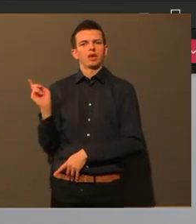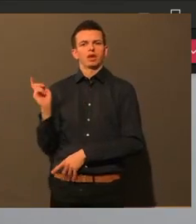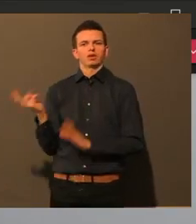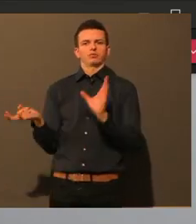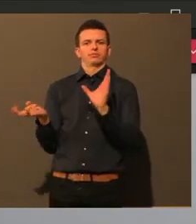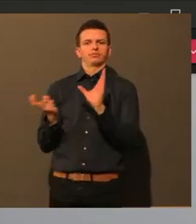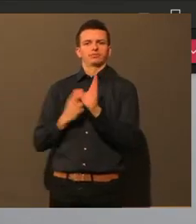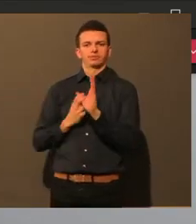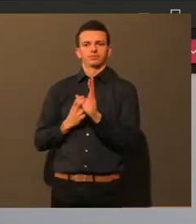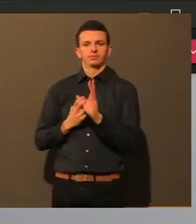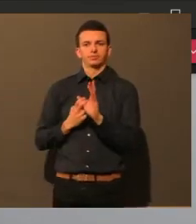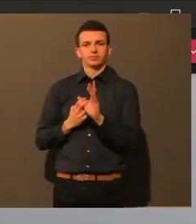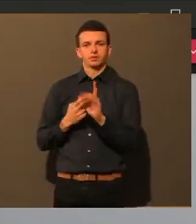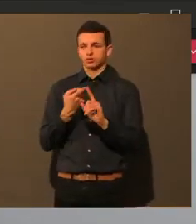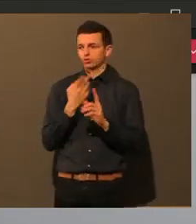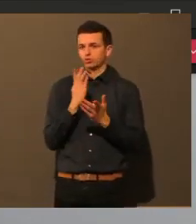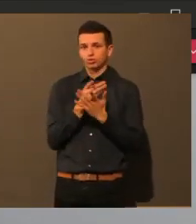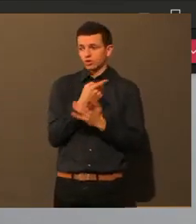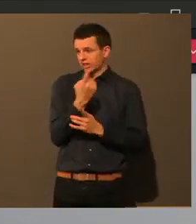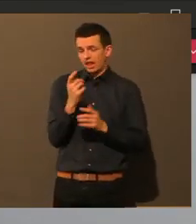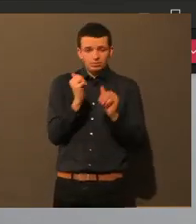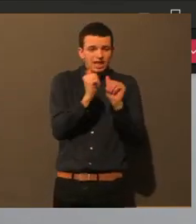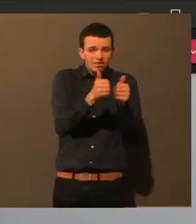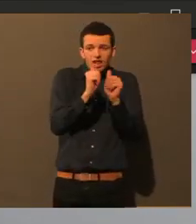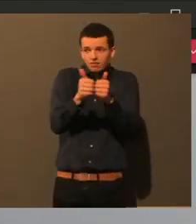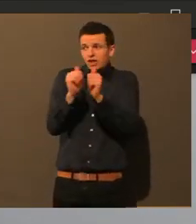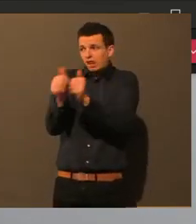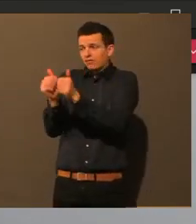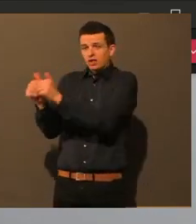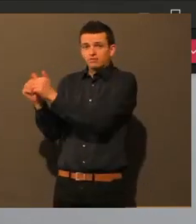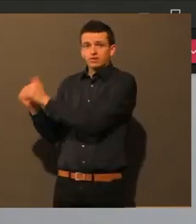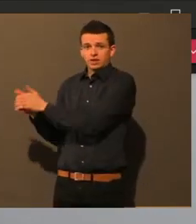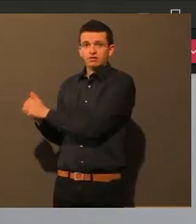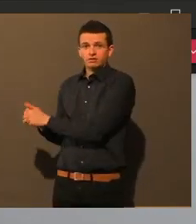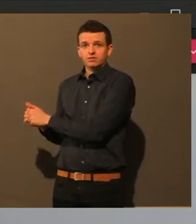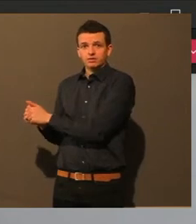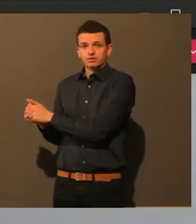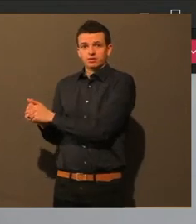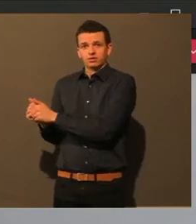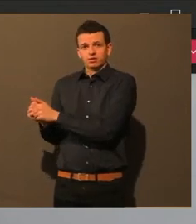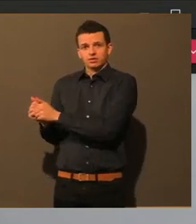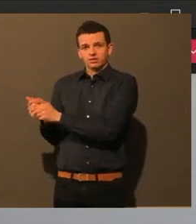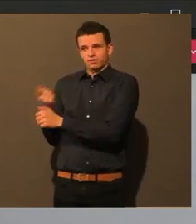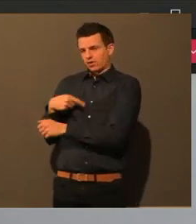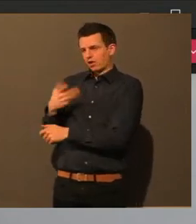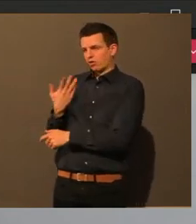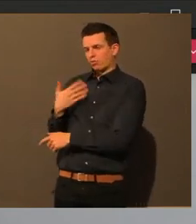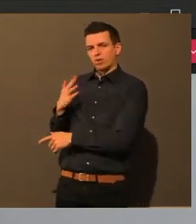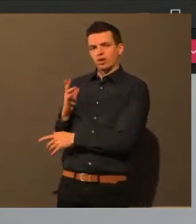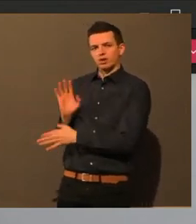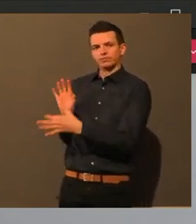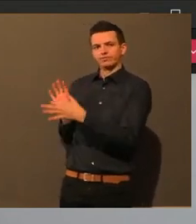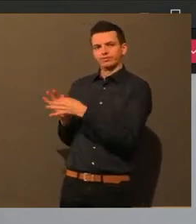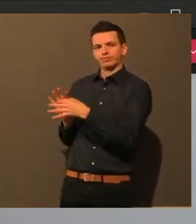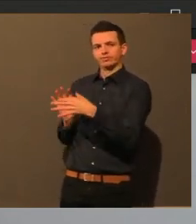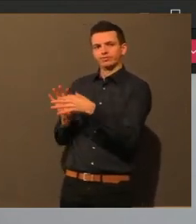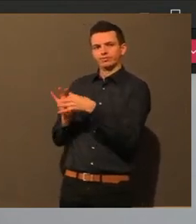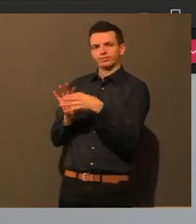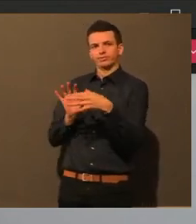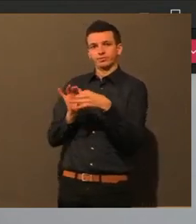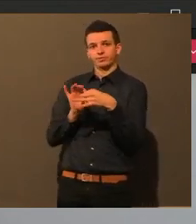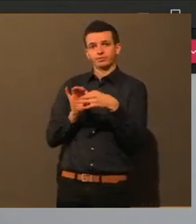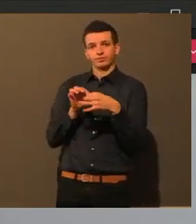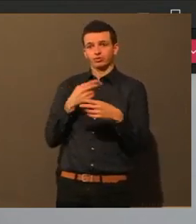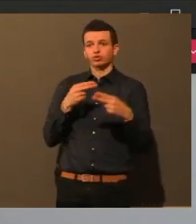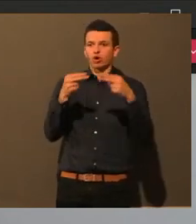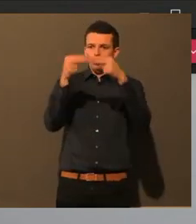brauchen. Und dass man die vielleicht mit mehr ins Boot nimmt. Auch mit auf die Seiten verlinkt, wo sie sich